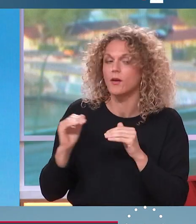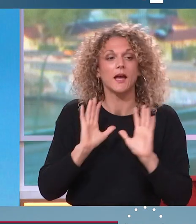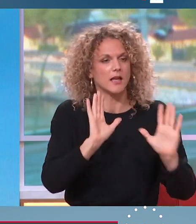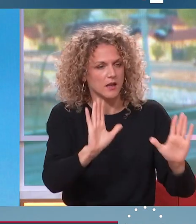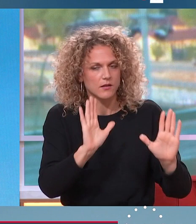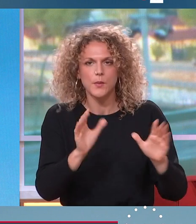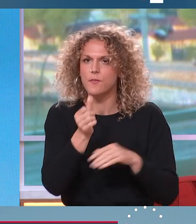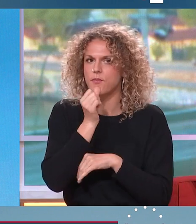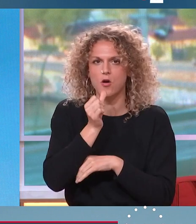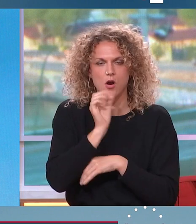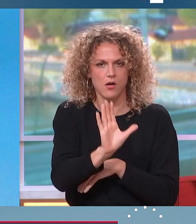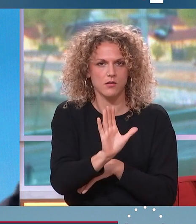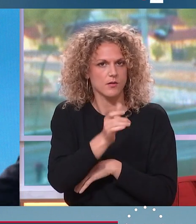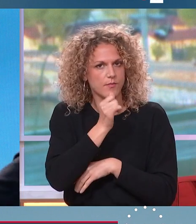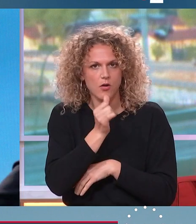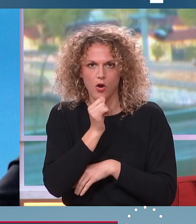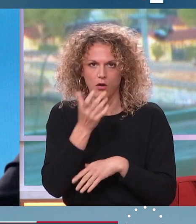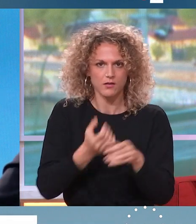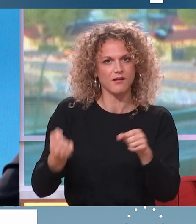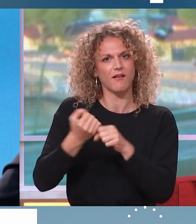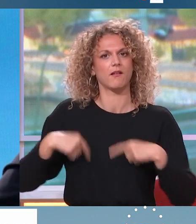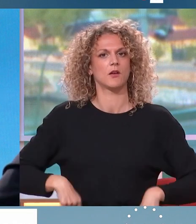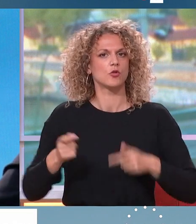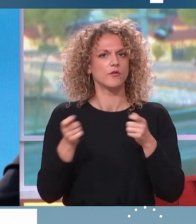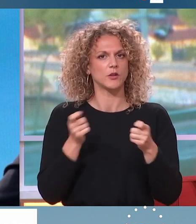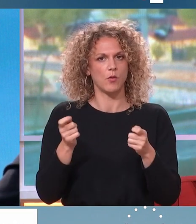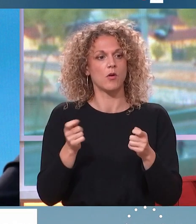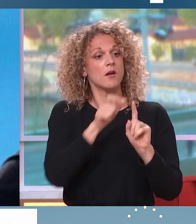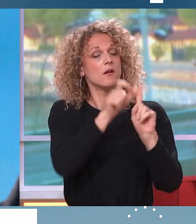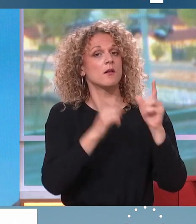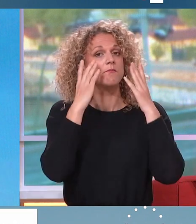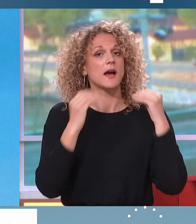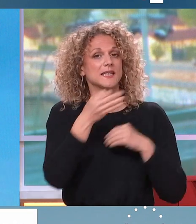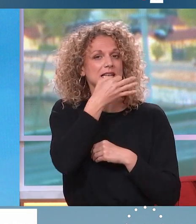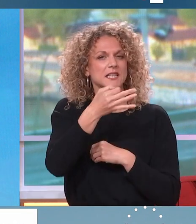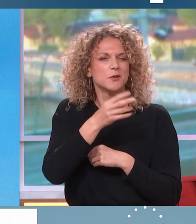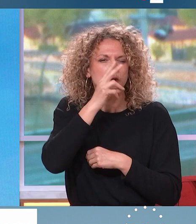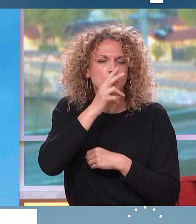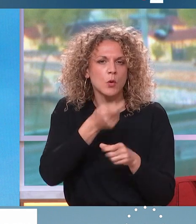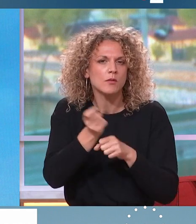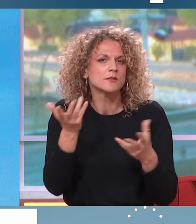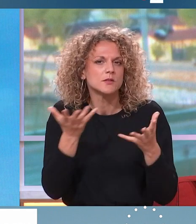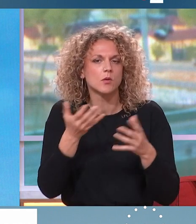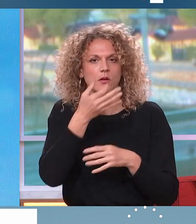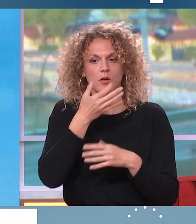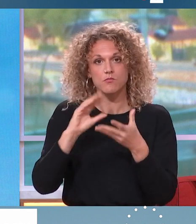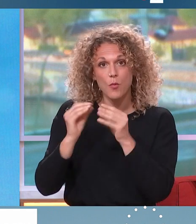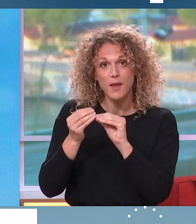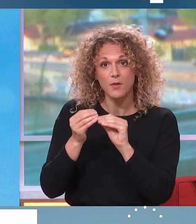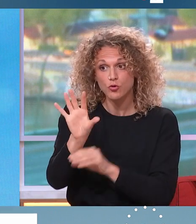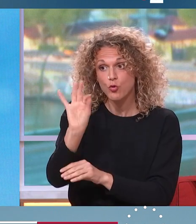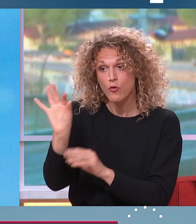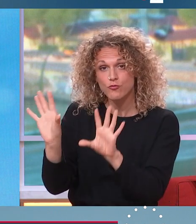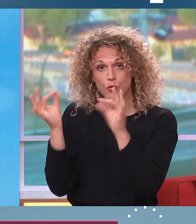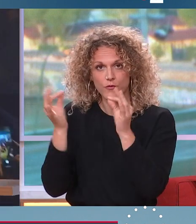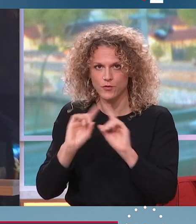Écoutez, le temps viendra de constituer un gouvernement. Et comme le dit Marine avec humour, le problème ne sera pas de trouver, mais de choisir. Mais